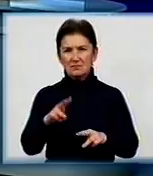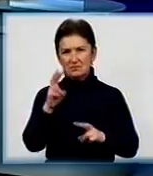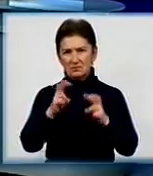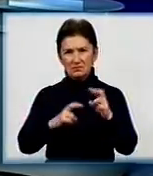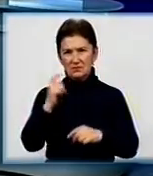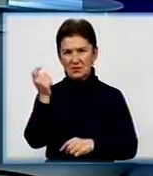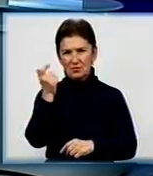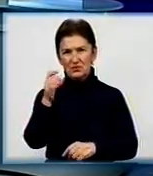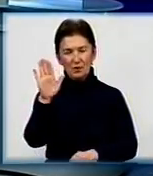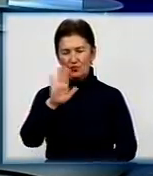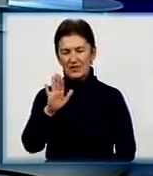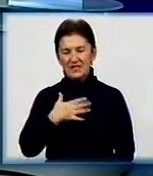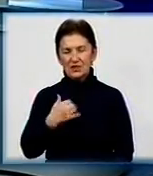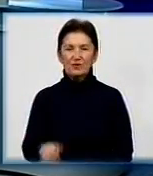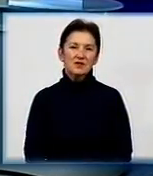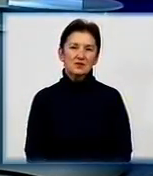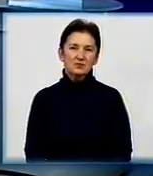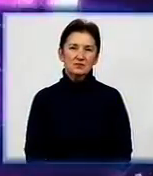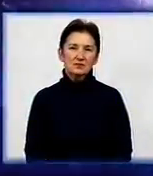України. Бувайте здоров'я! До побачення!